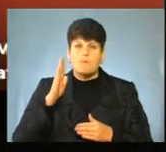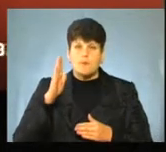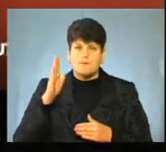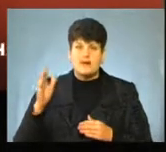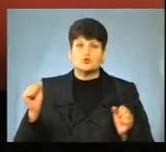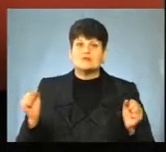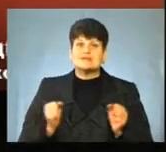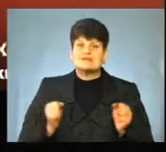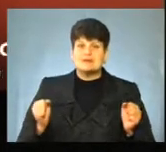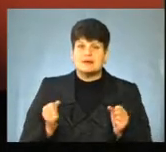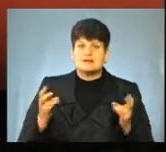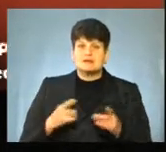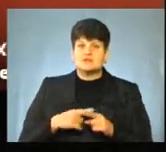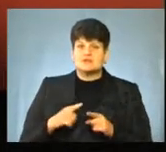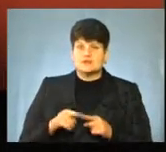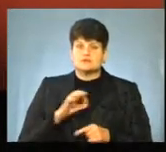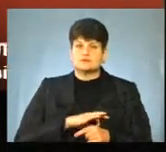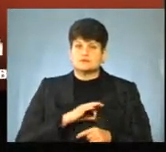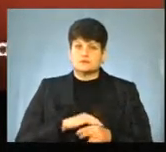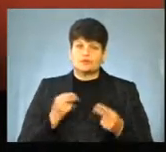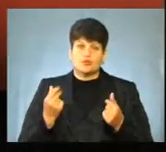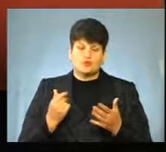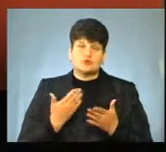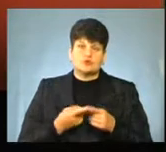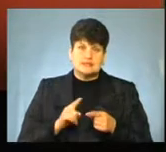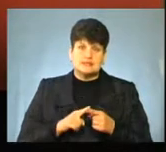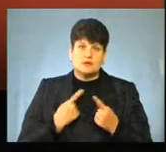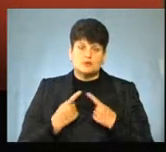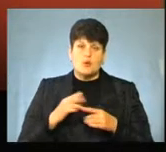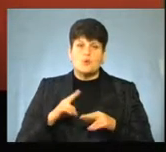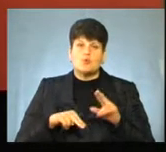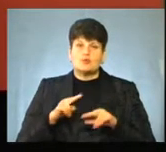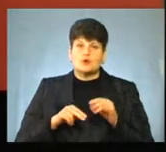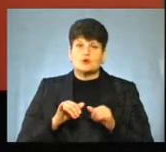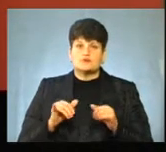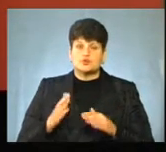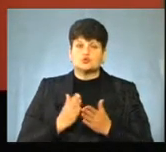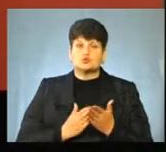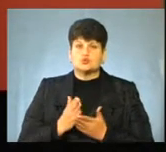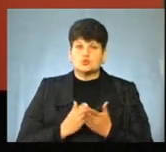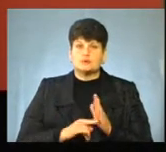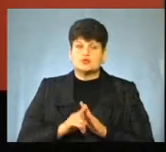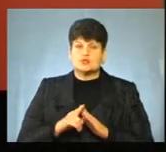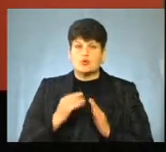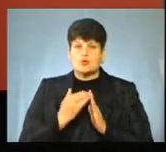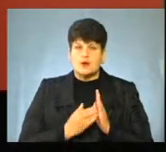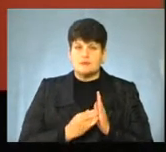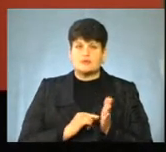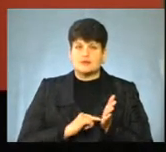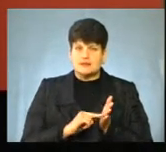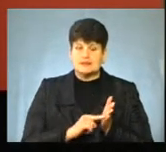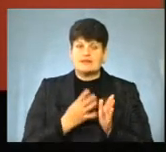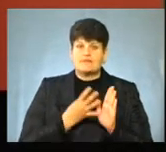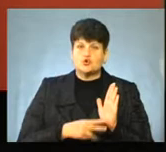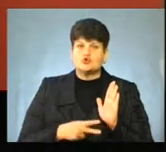зима і треба швидко освоїти кошти, якщо ця мова йде про будівництво, це розвиток інфраструктури. На початку програми ми зазначили, що це